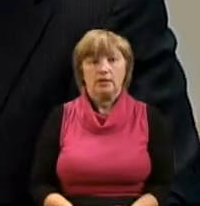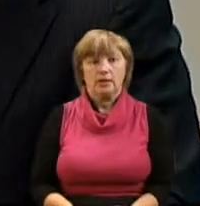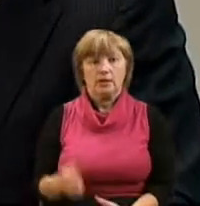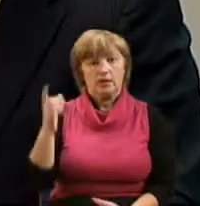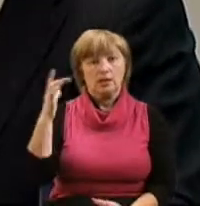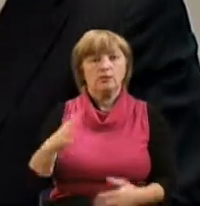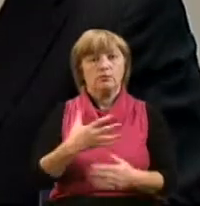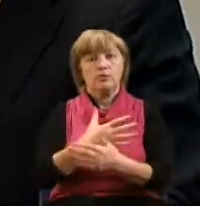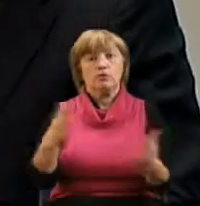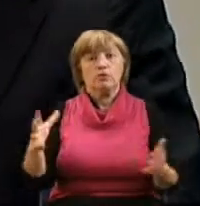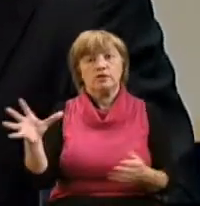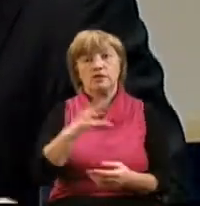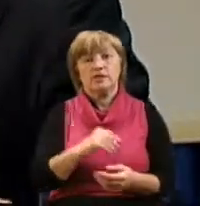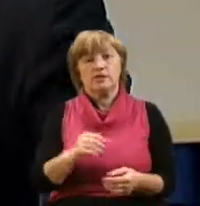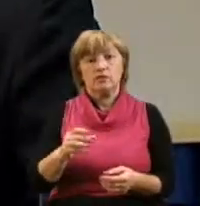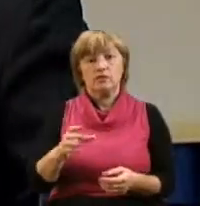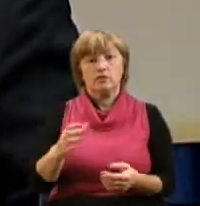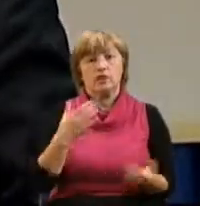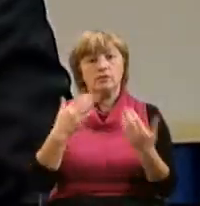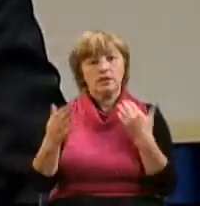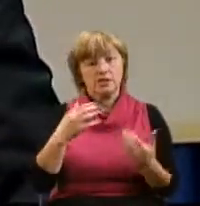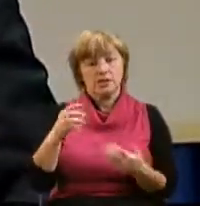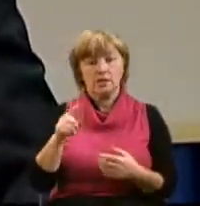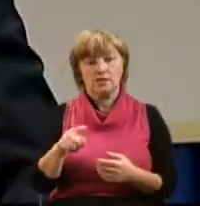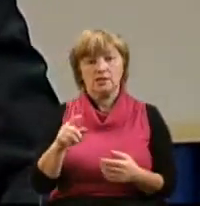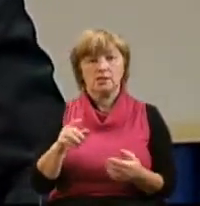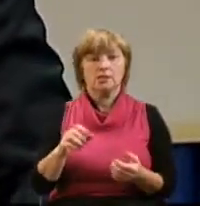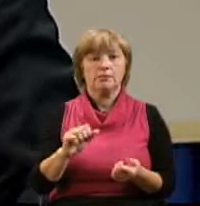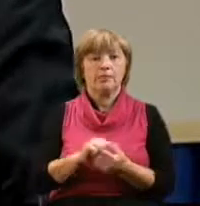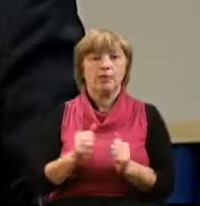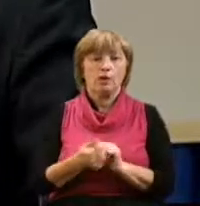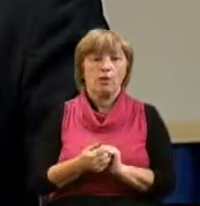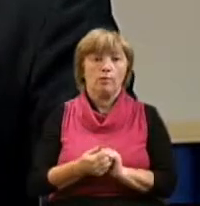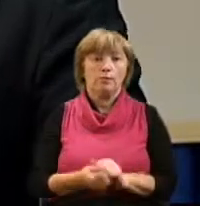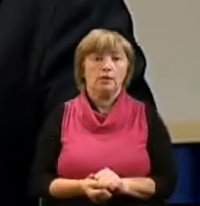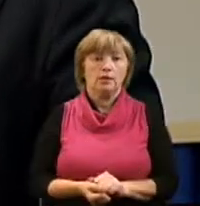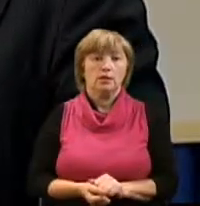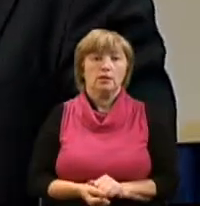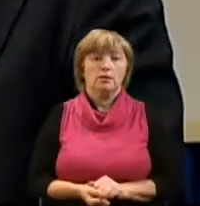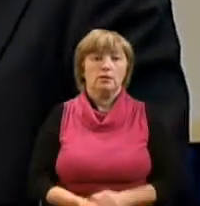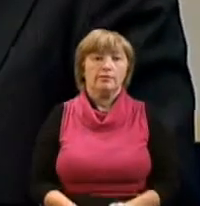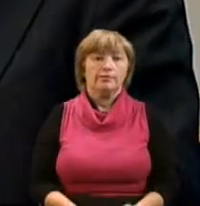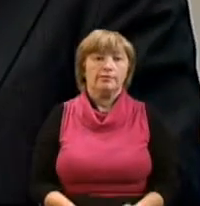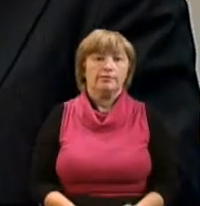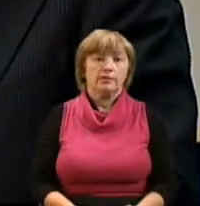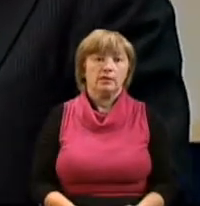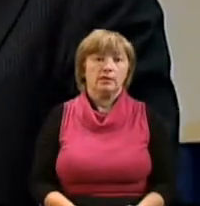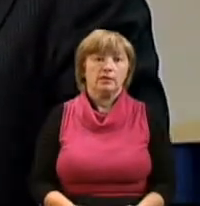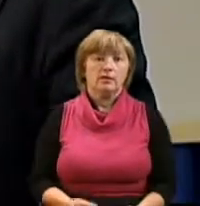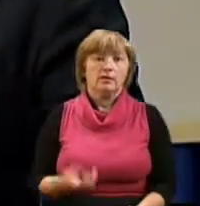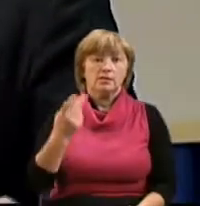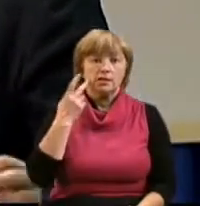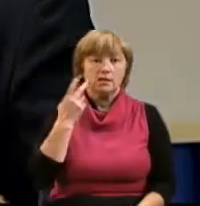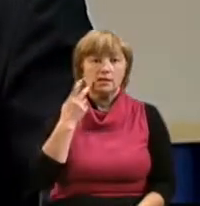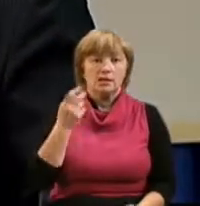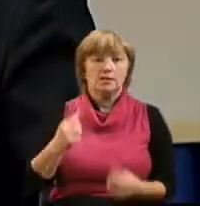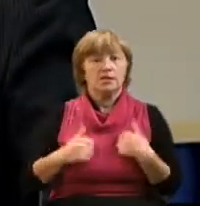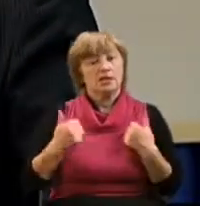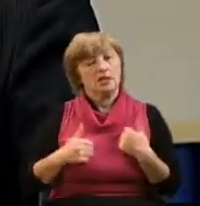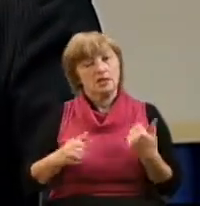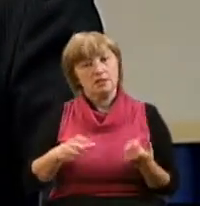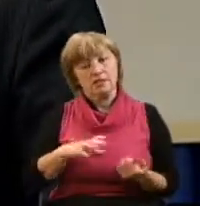больше всего проводил с ним времени, больше всего с ним общался. Петр всегда, он старался быть